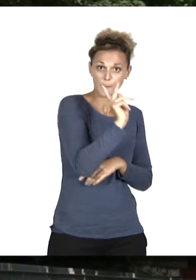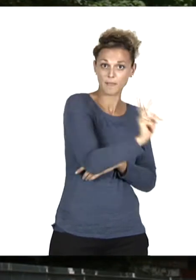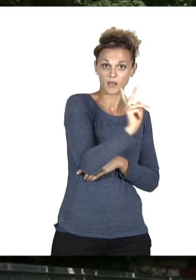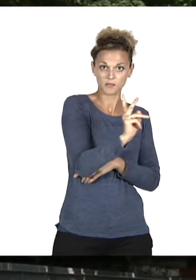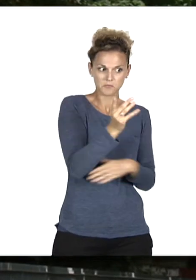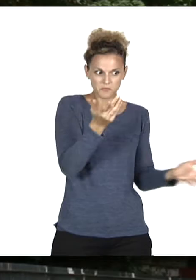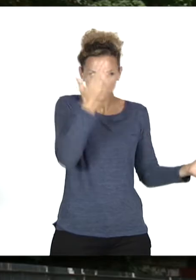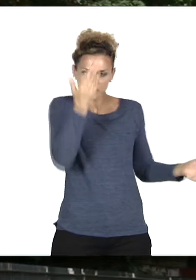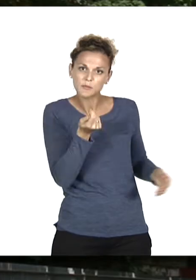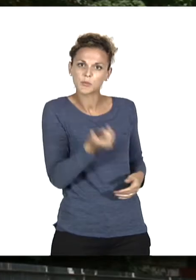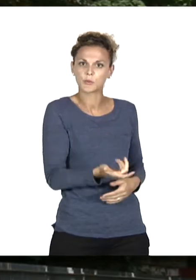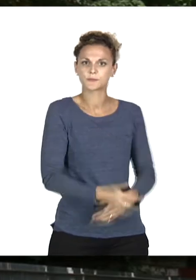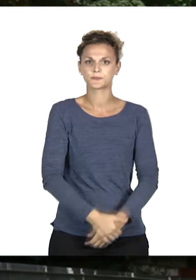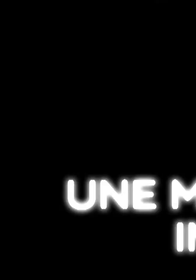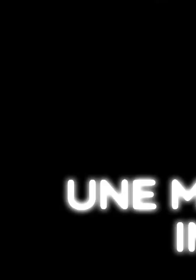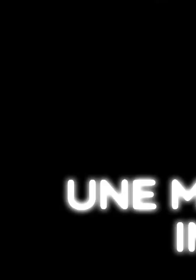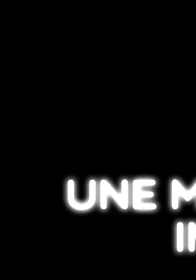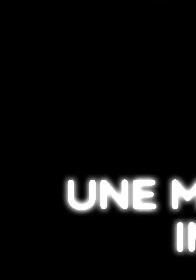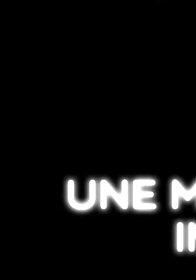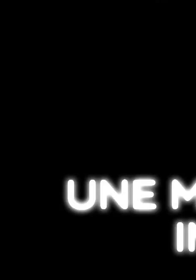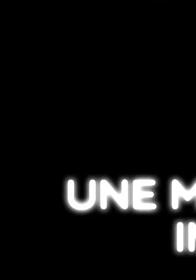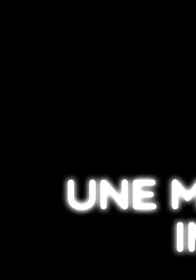connaît pas forcément très bien.